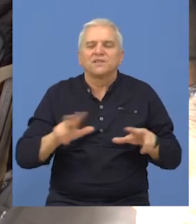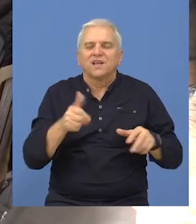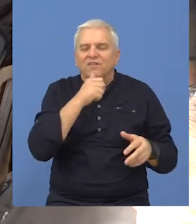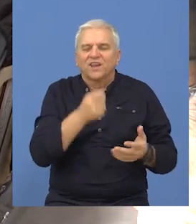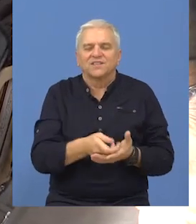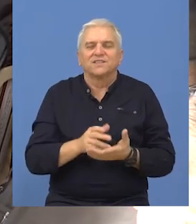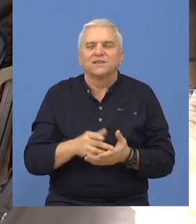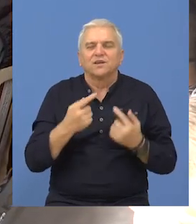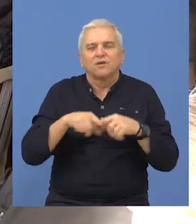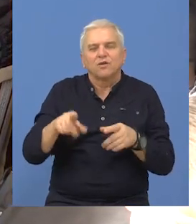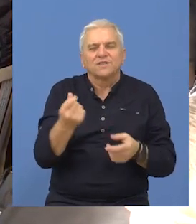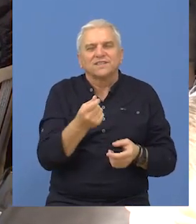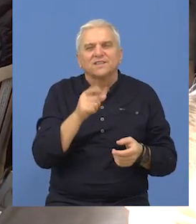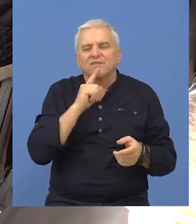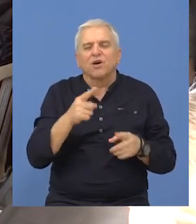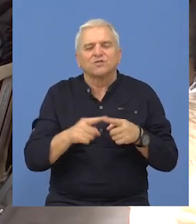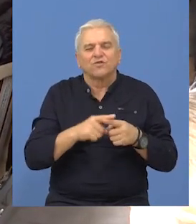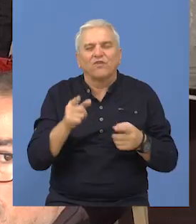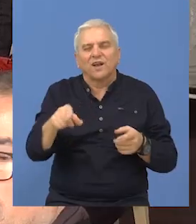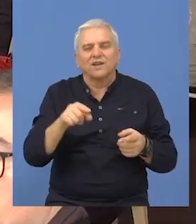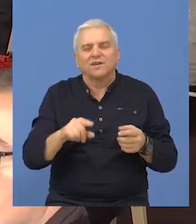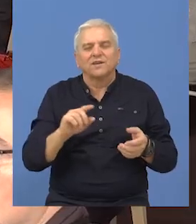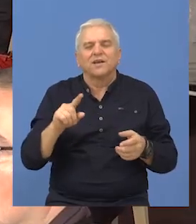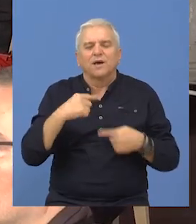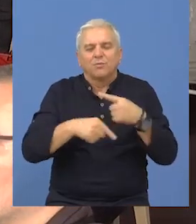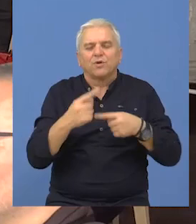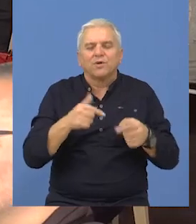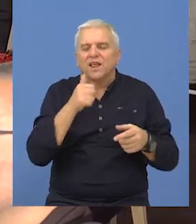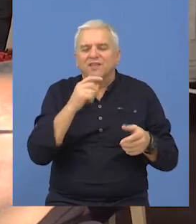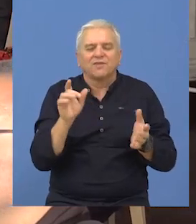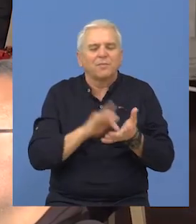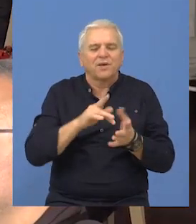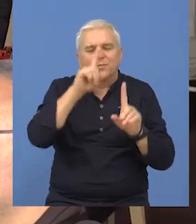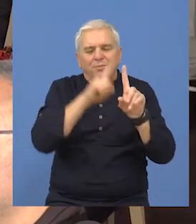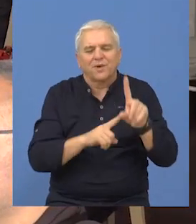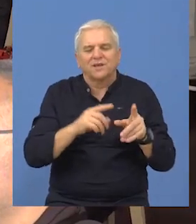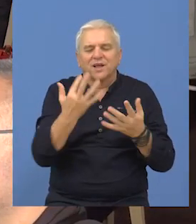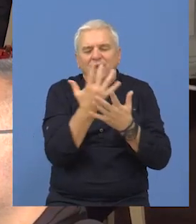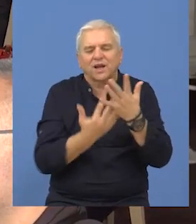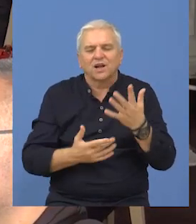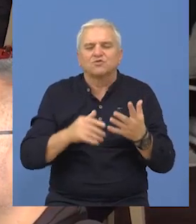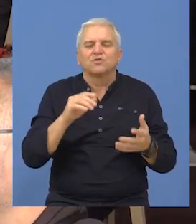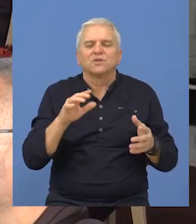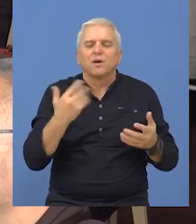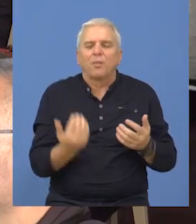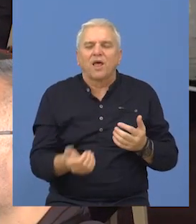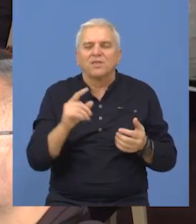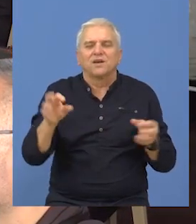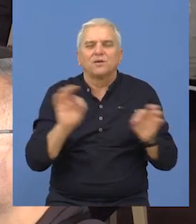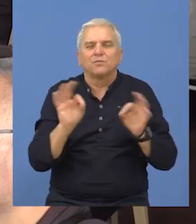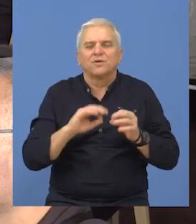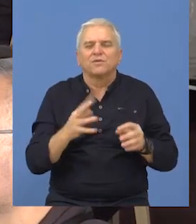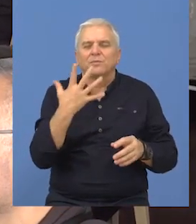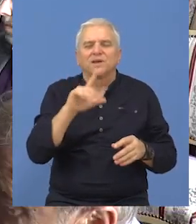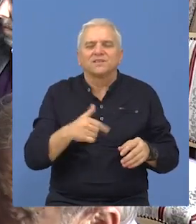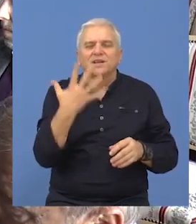Ministarstva financija. Osim sredstava koje su nedostajala usled promene referentnog meseca za obračun plata, obezbedjeno je